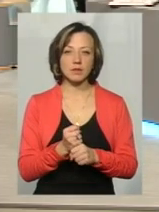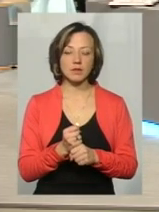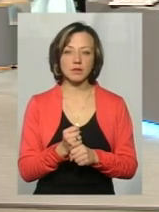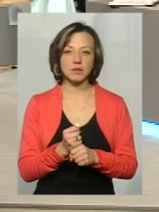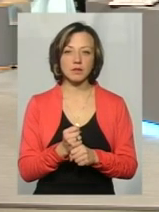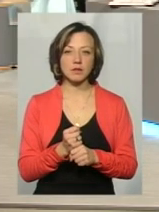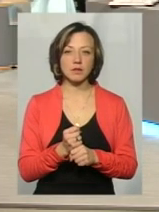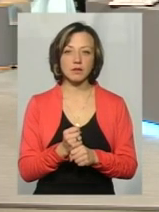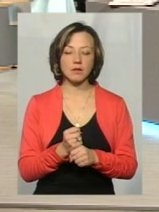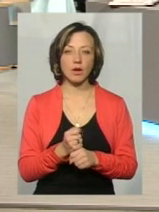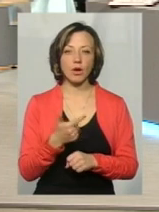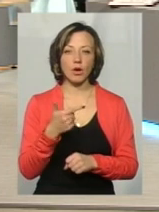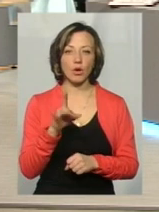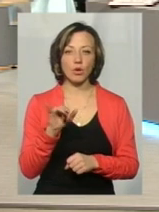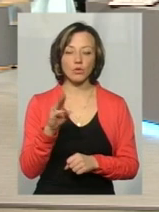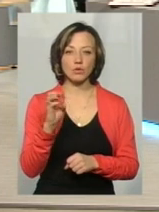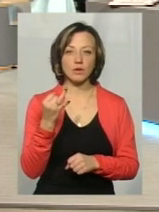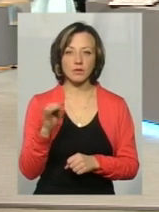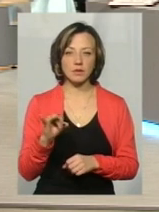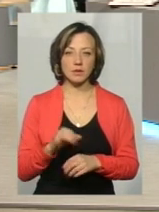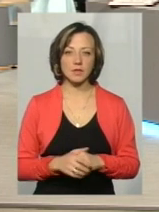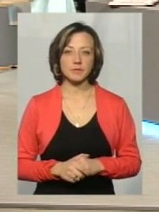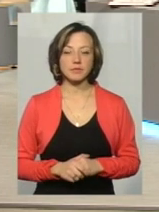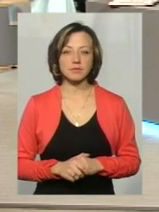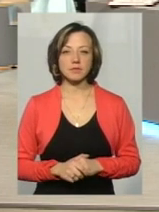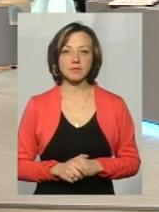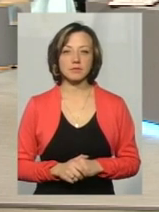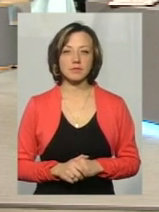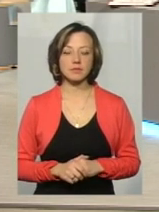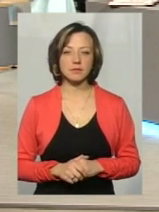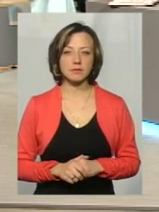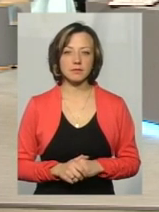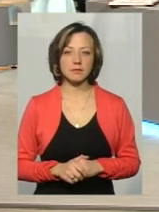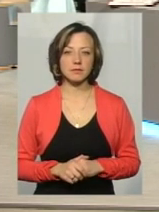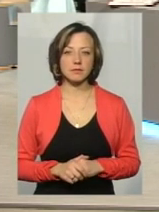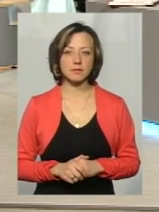я зрозумів. На Подільській такий, так. Так, так, так, зрозумів.